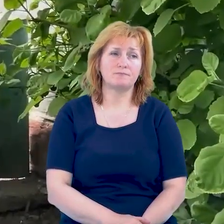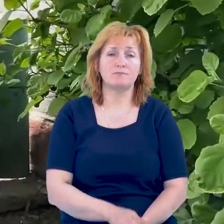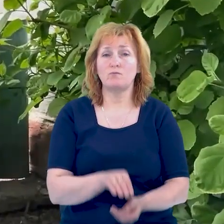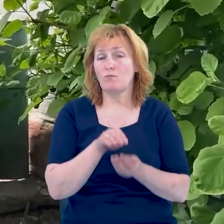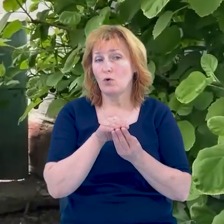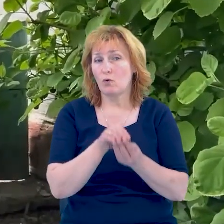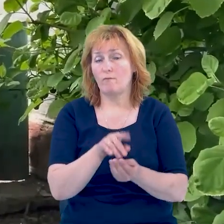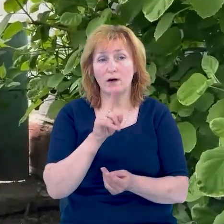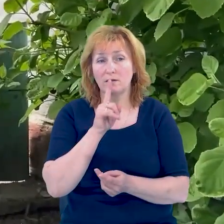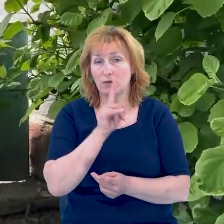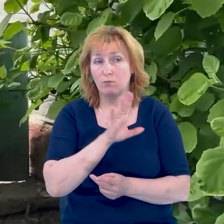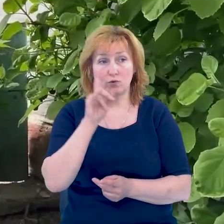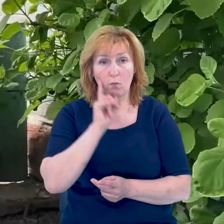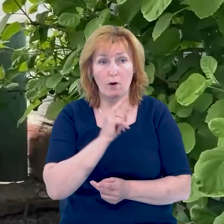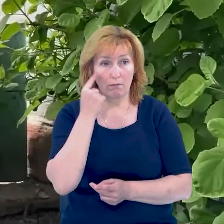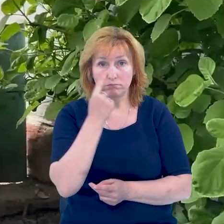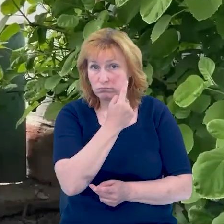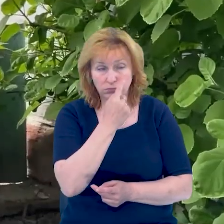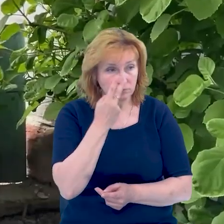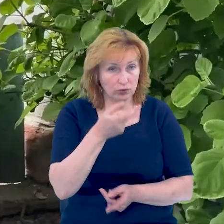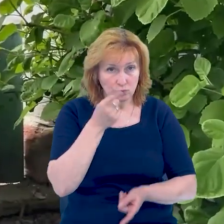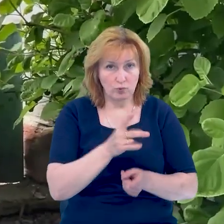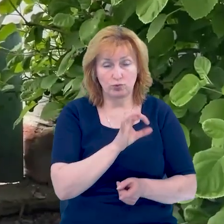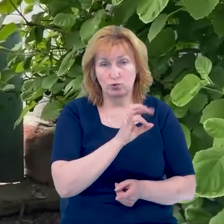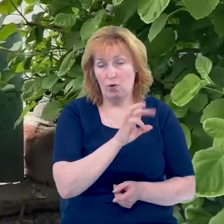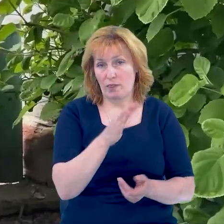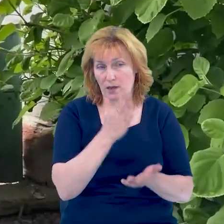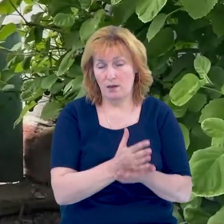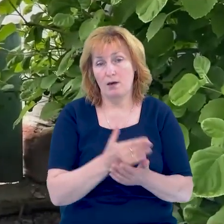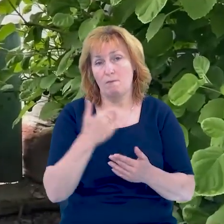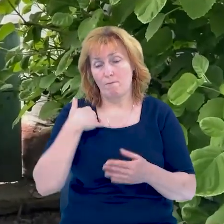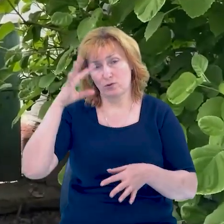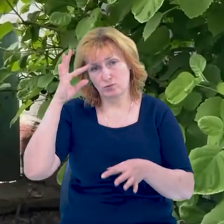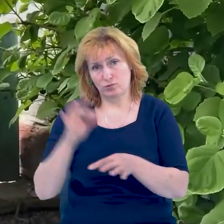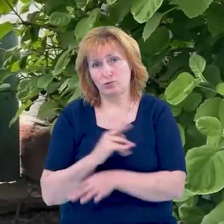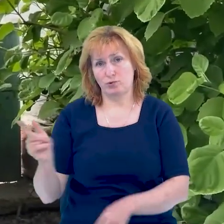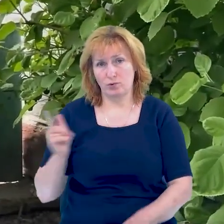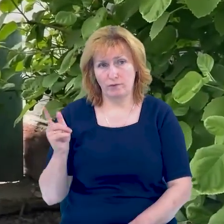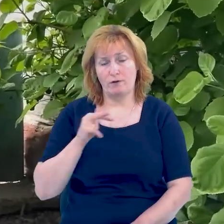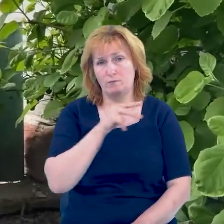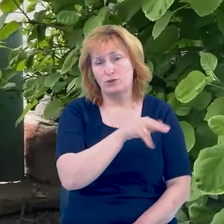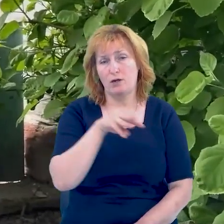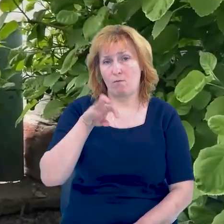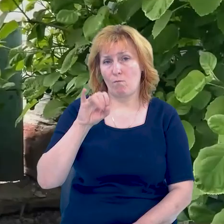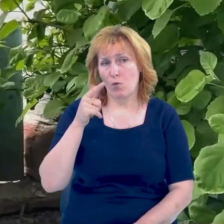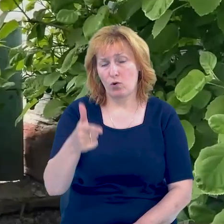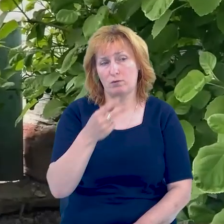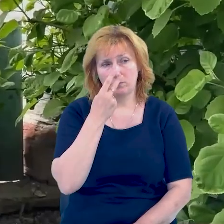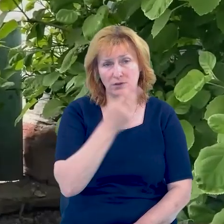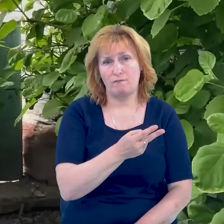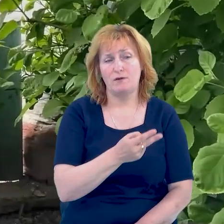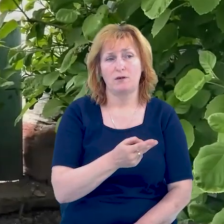Ховати не буду, поки не побачу на власні очі. І ми, оце, я і з чоловіком, ми пішли дивитися. Ну,